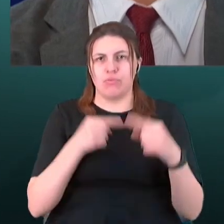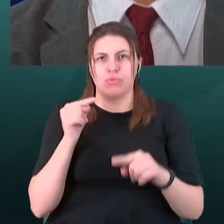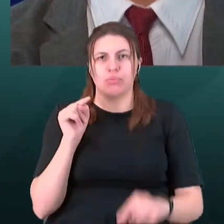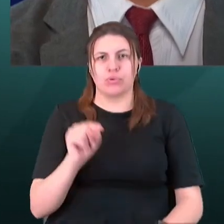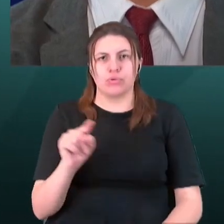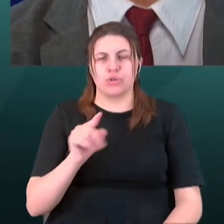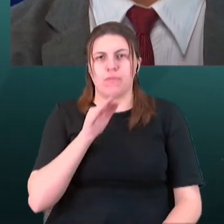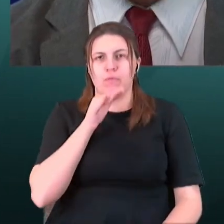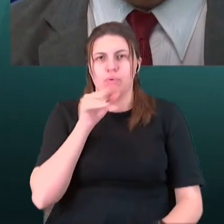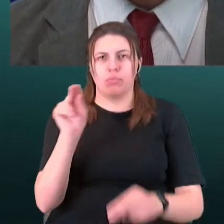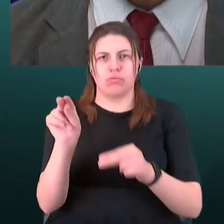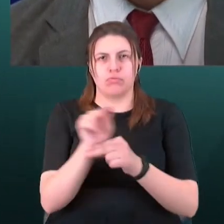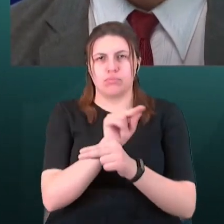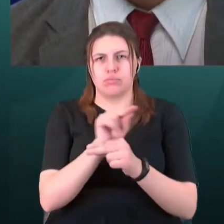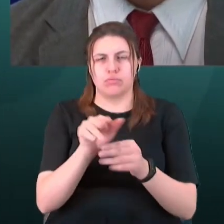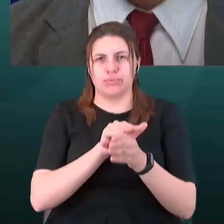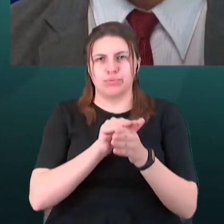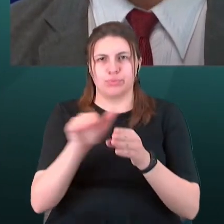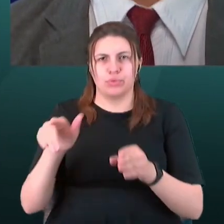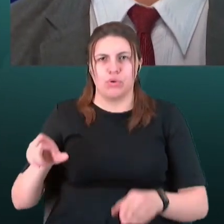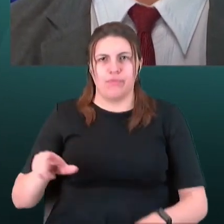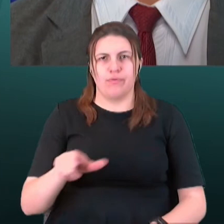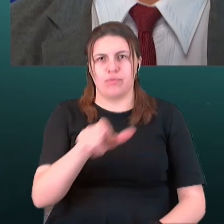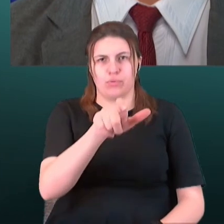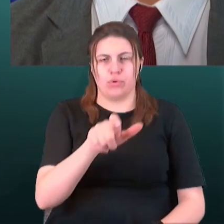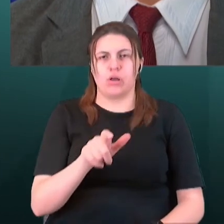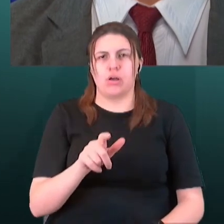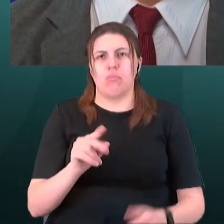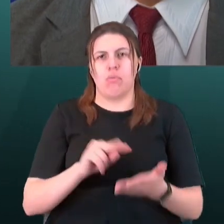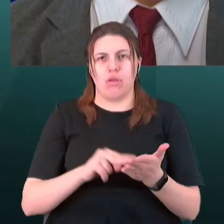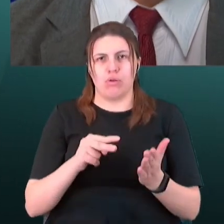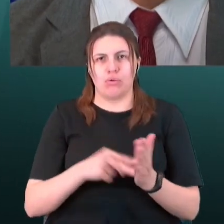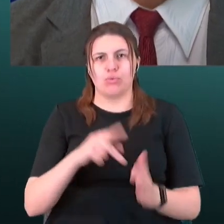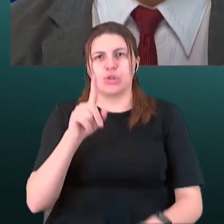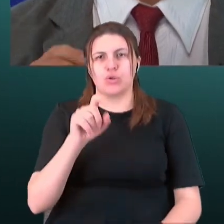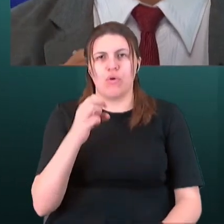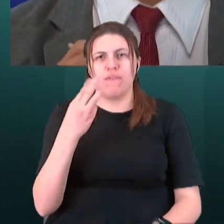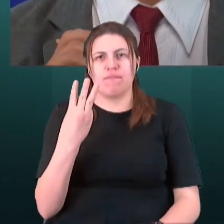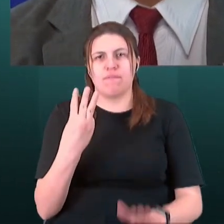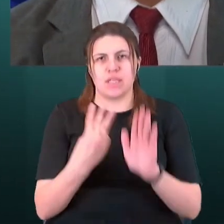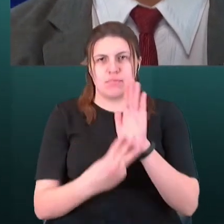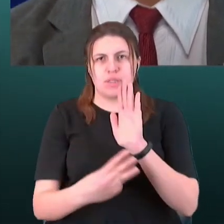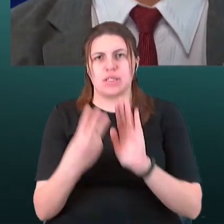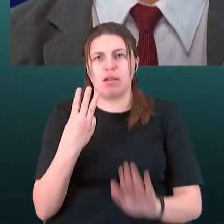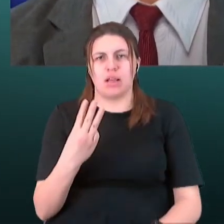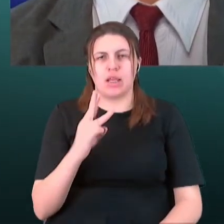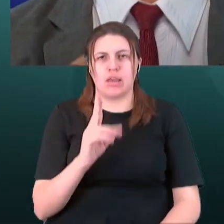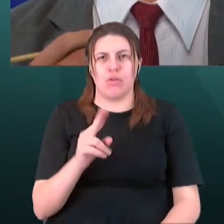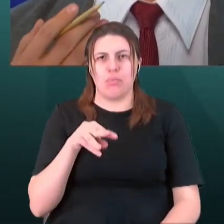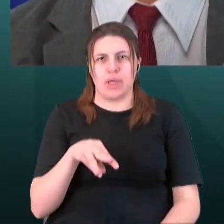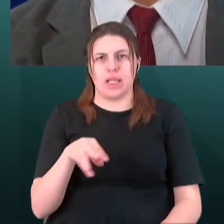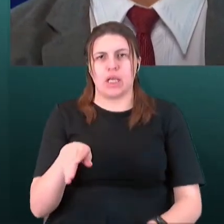автомобільних шляхів, а я нагадаю, що планують відремонтувати 183 кілометри дороги, є ділянки, які